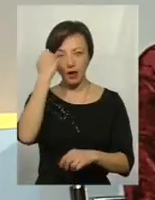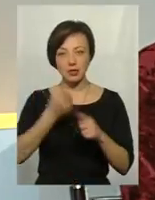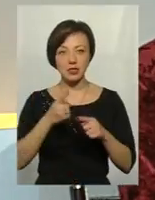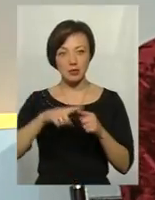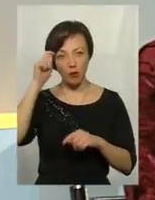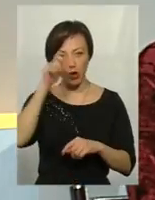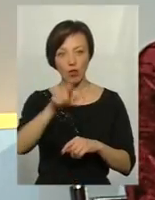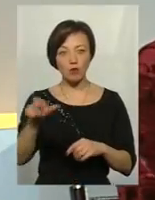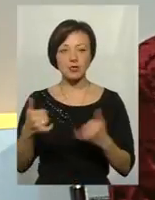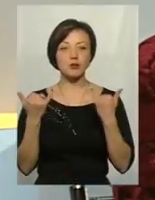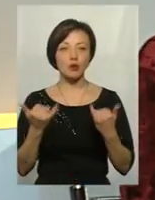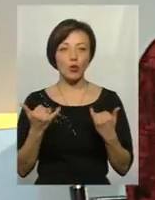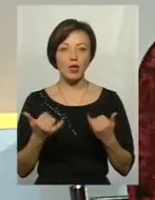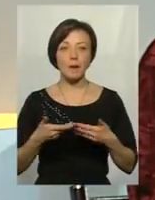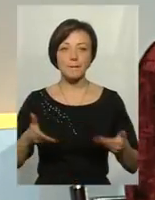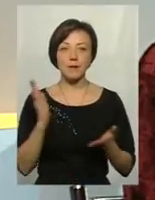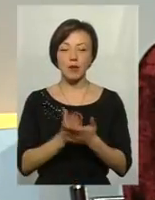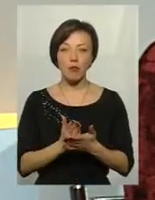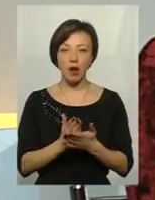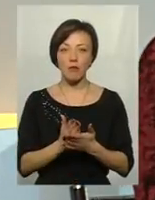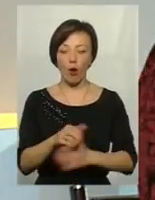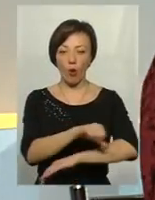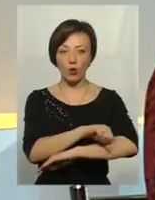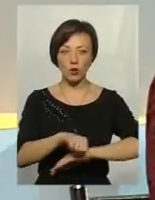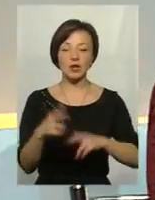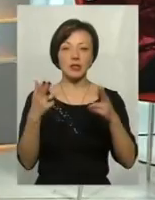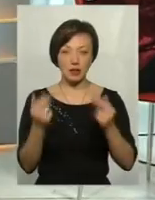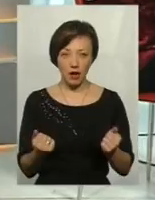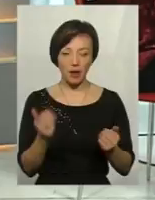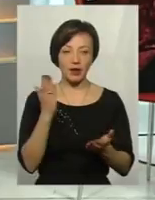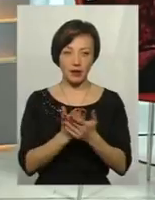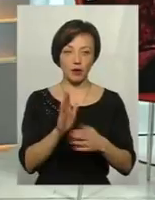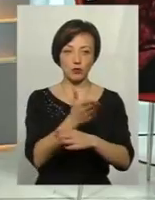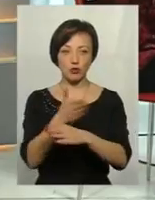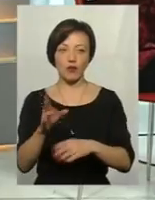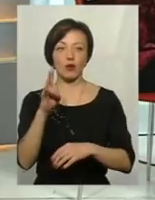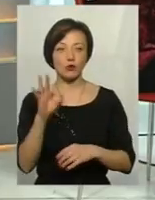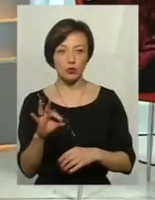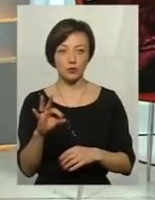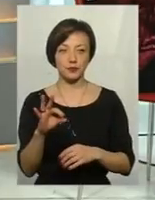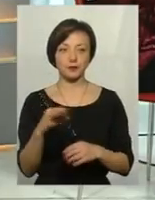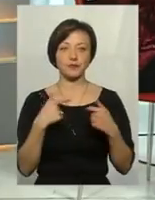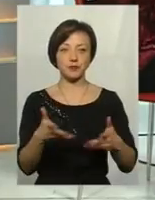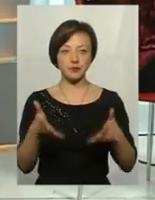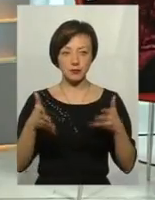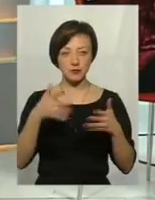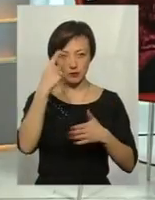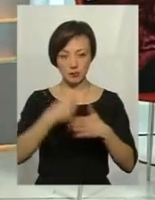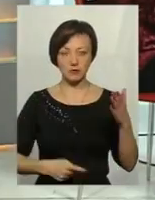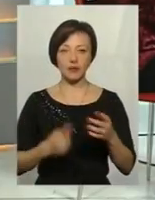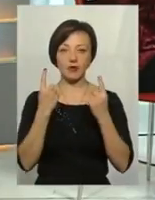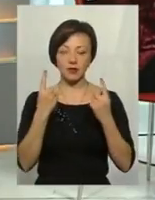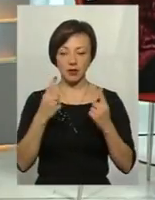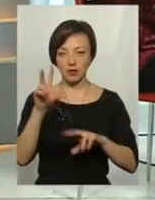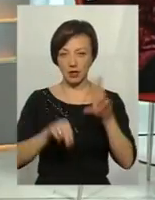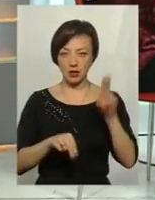хлопцям, сьогодні ми маємо кордон, так, ми маємо лінію розмежування, але я чітко вірю і маю велику